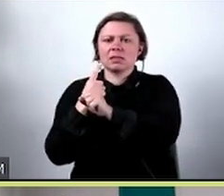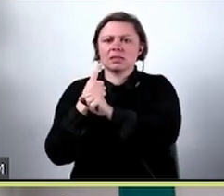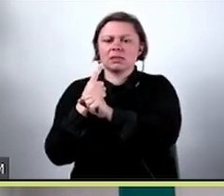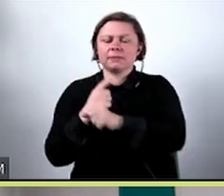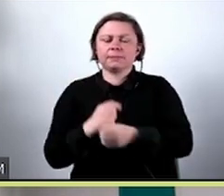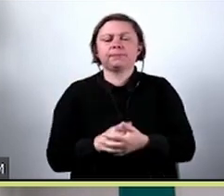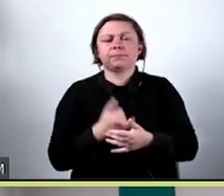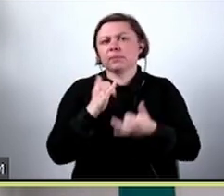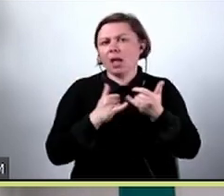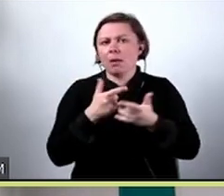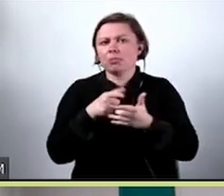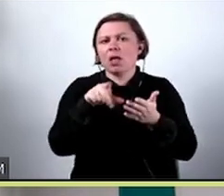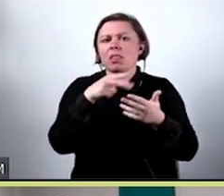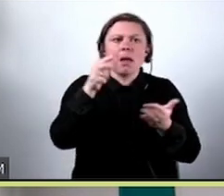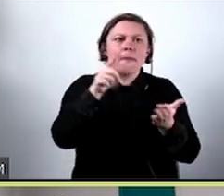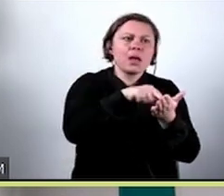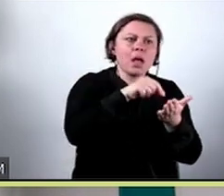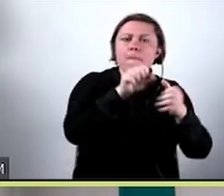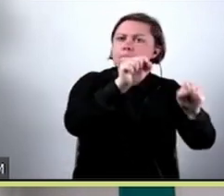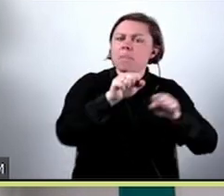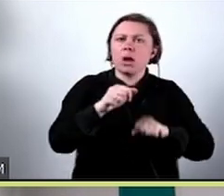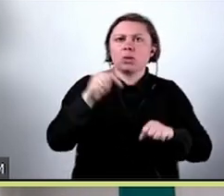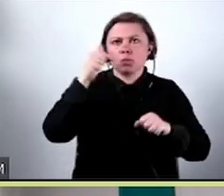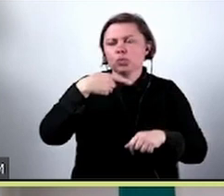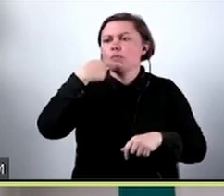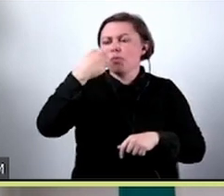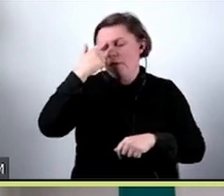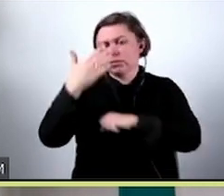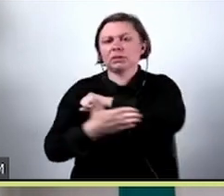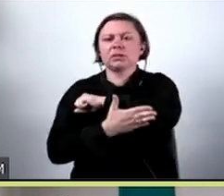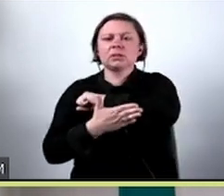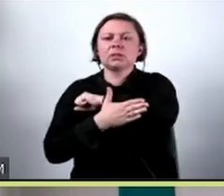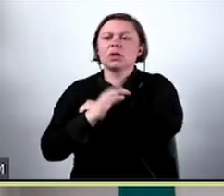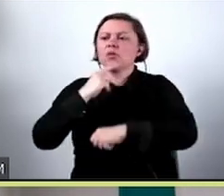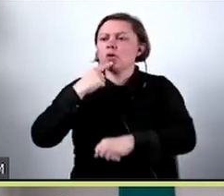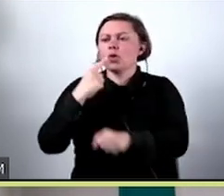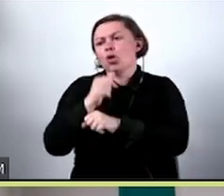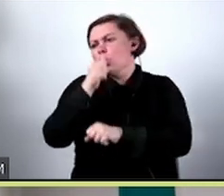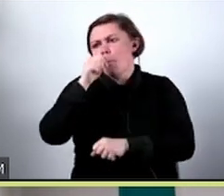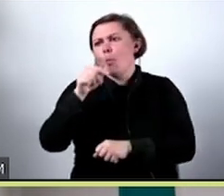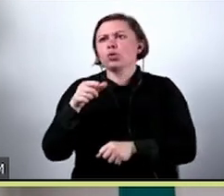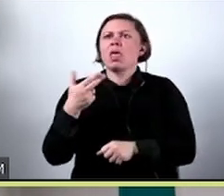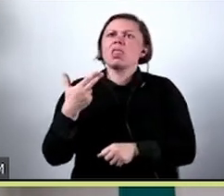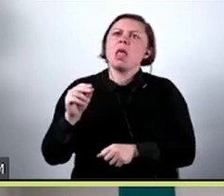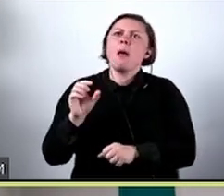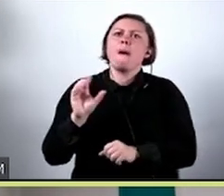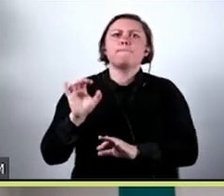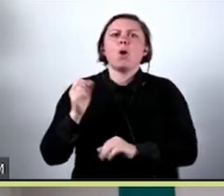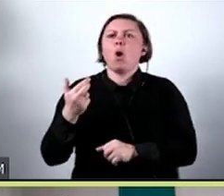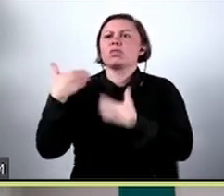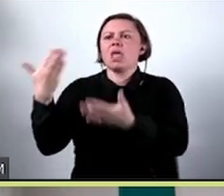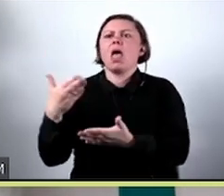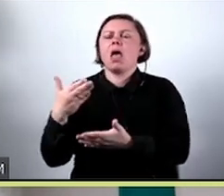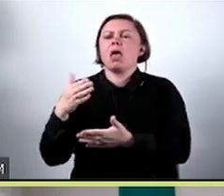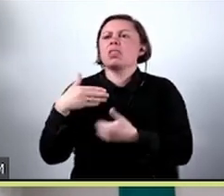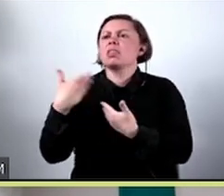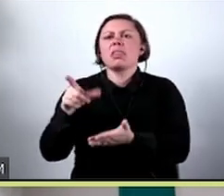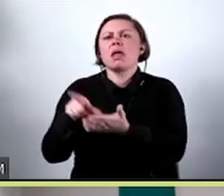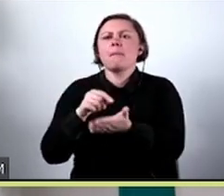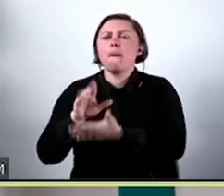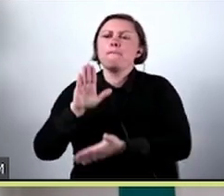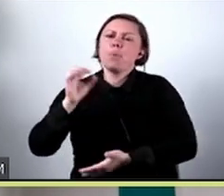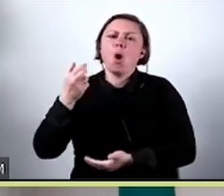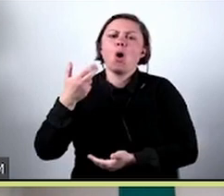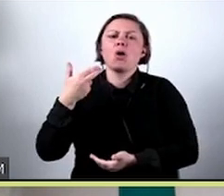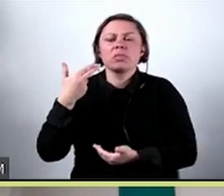kredytach bank musi umieć uzasadnić swoją decyzję. Nie może po prostu powiedzieć, że nie dam Ci kredytu, bo nie. Tylko musi powiedzieć